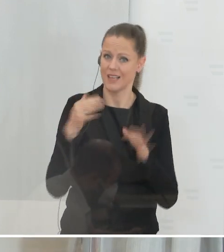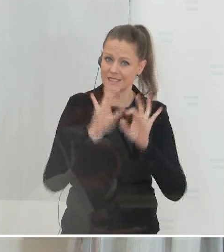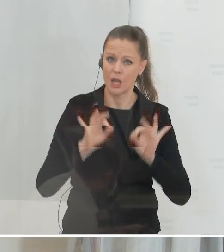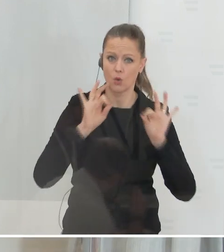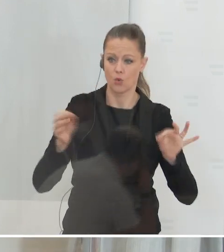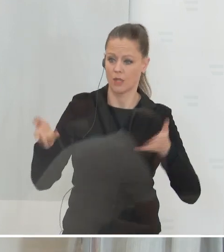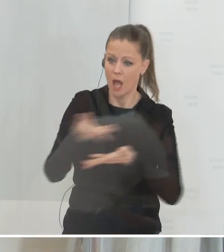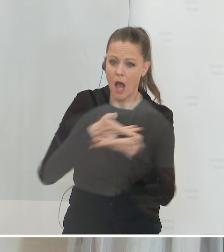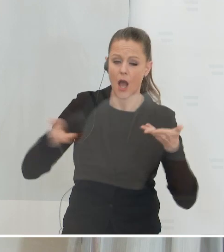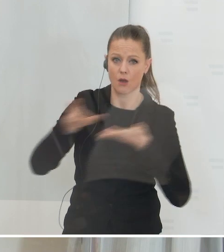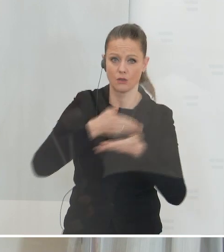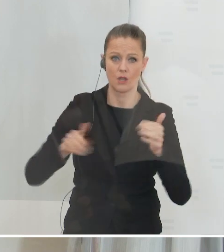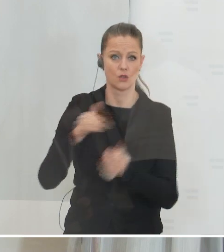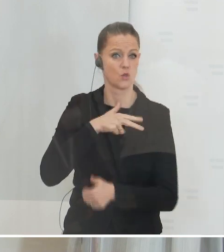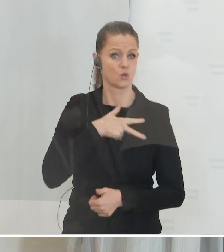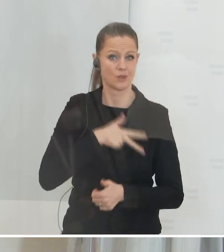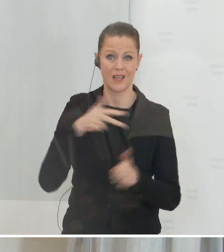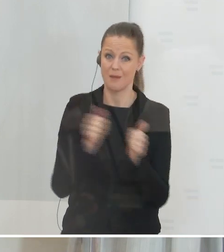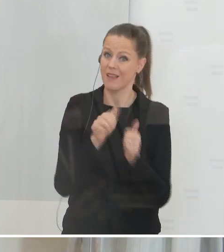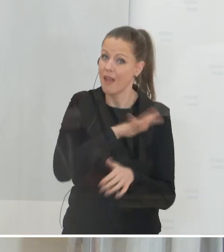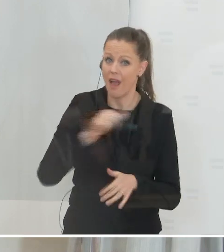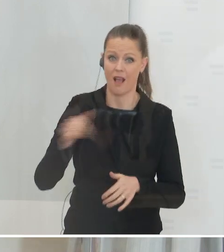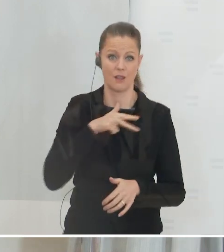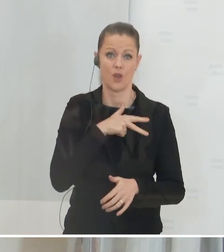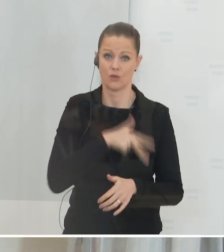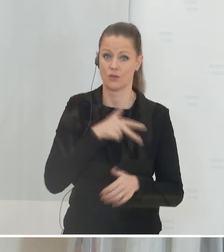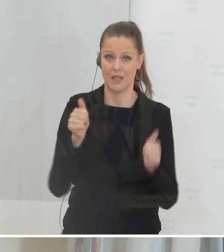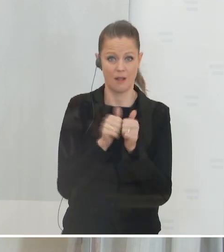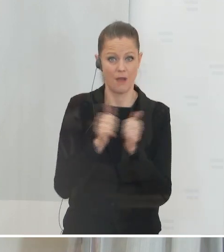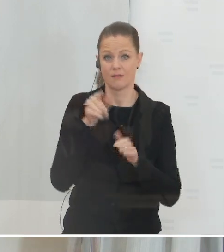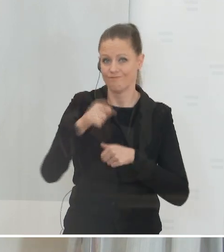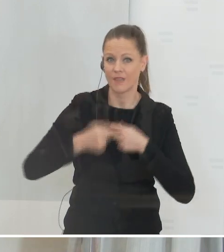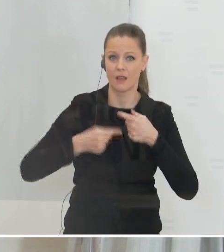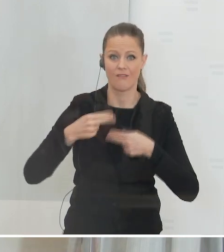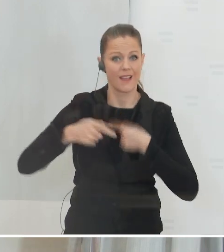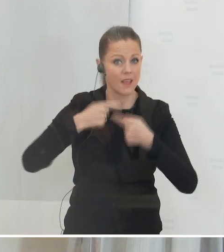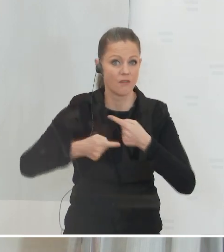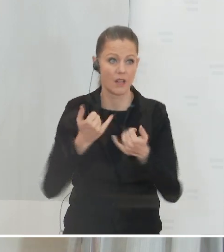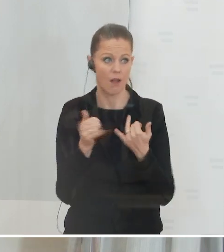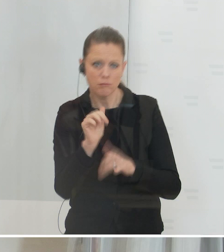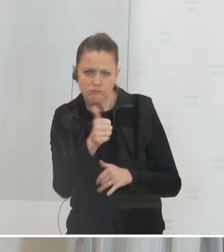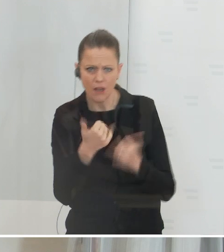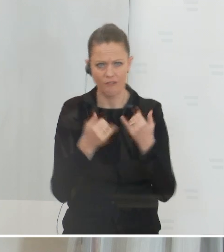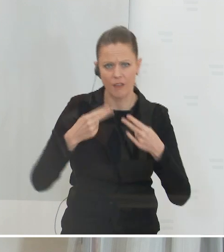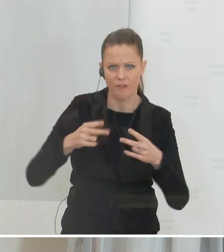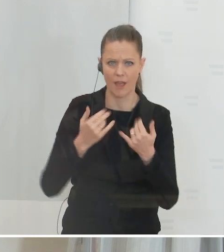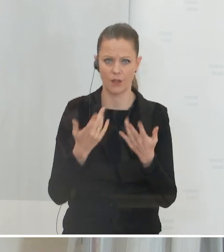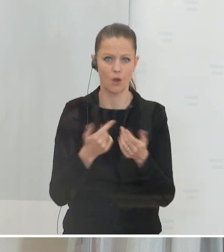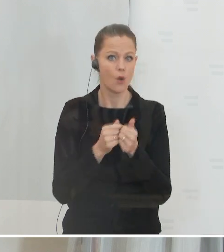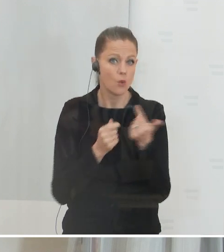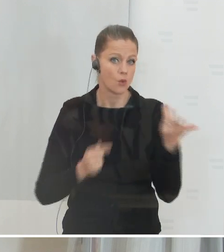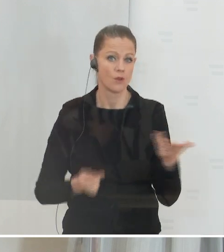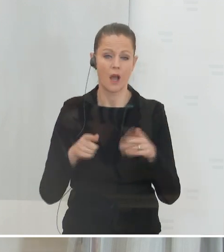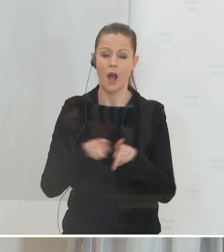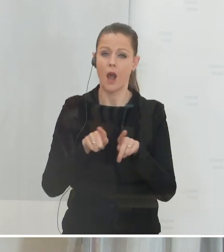Austausch mit den Sozialpartnern, mit allen Sozialpartnern gehabt, um die Kurzarbeit weiterzuentwickeln, abzuschätzen, wie es weitergehen soll. Ich möchte